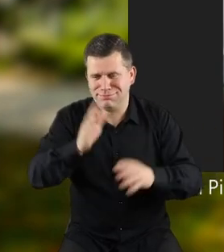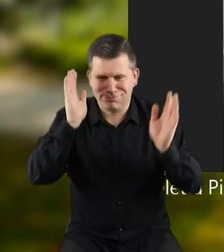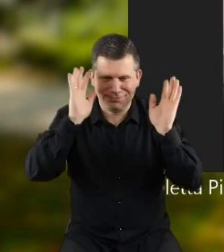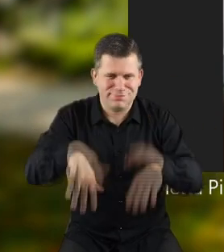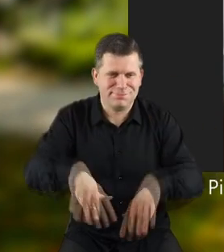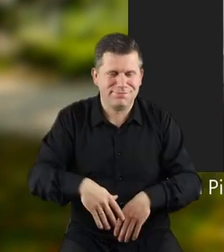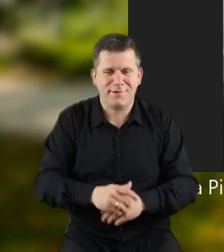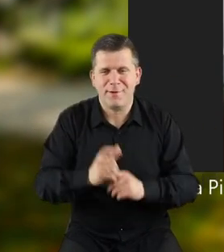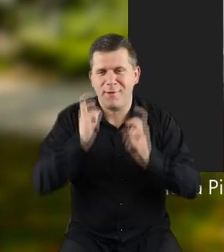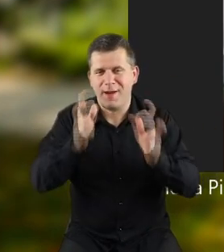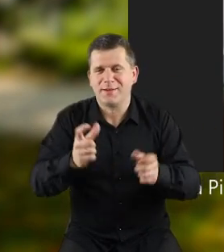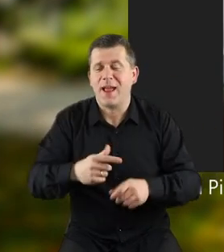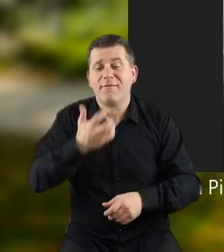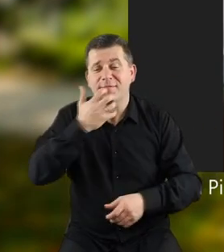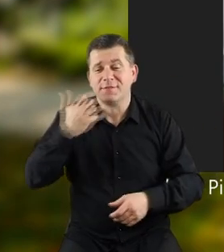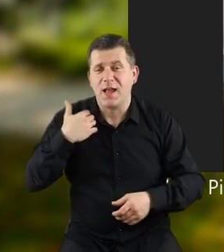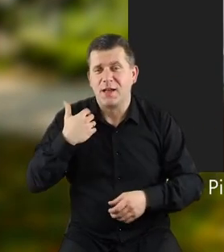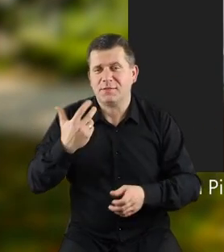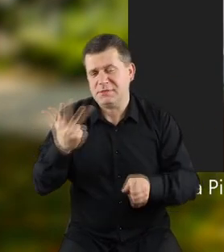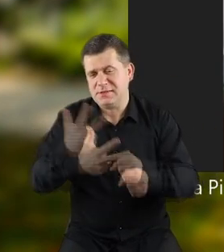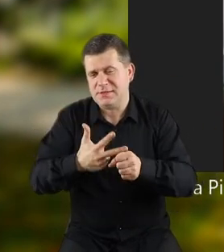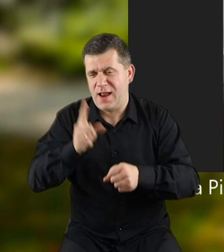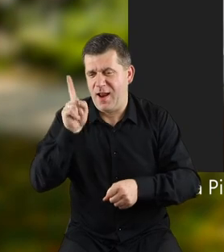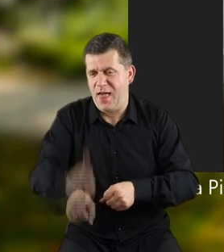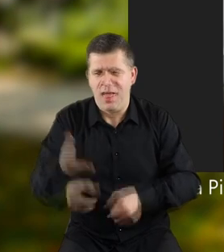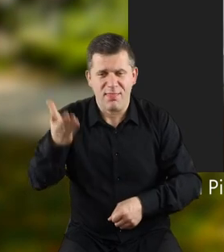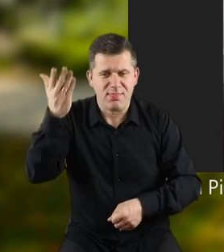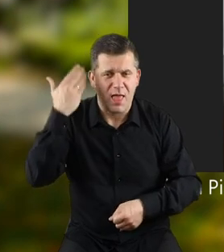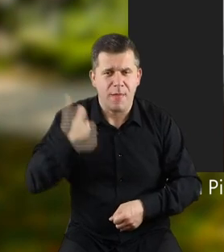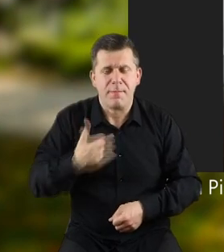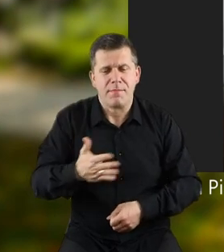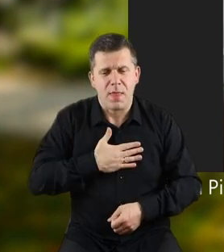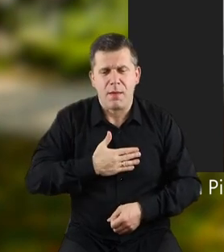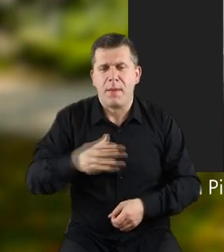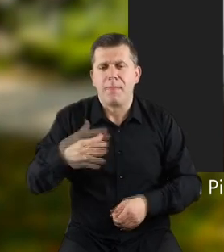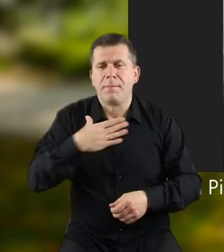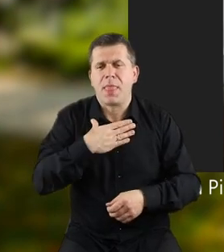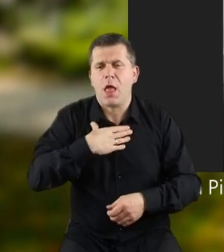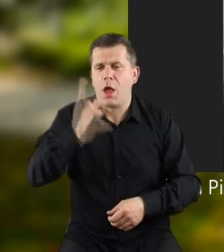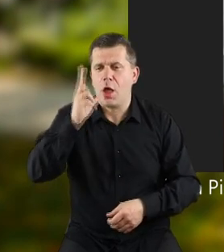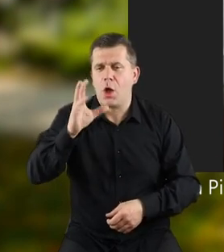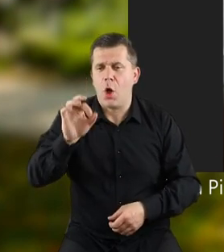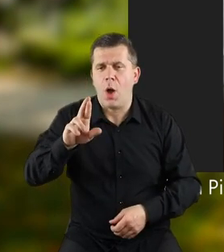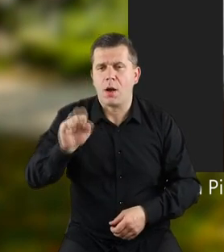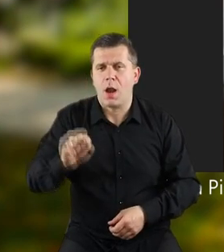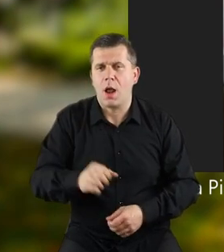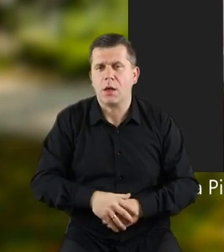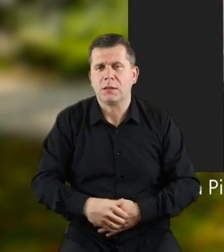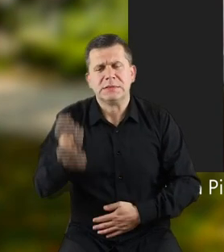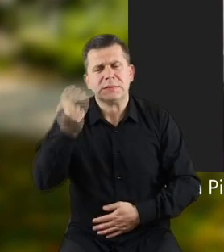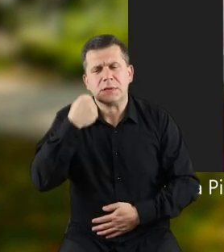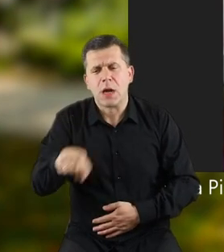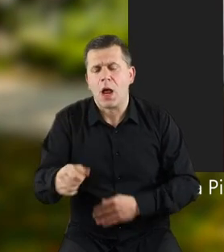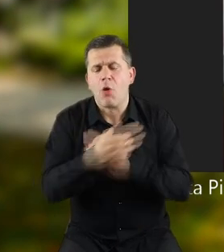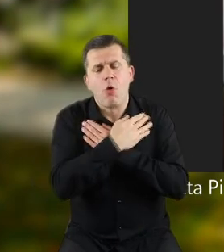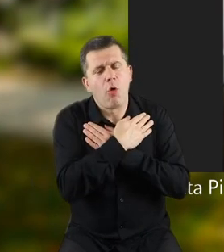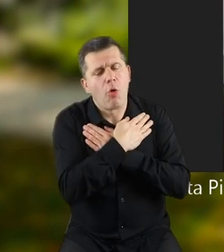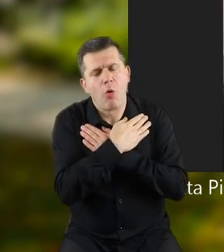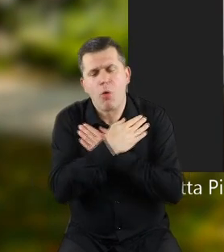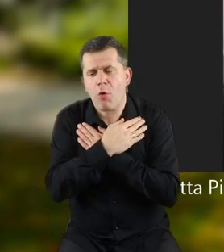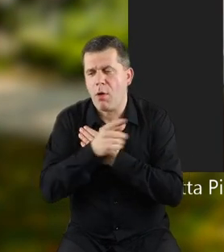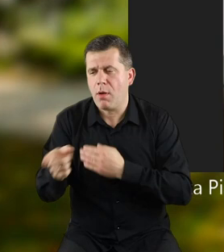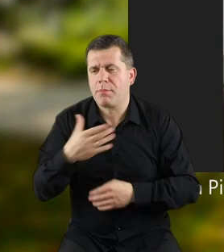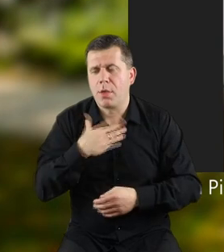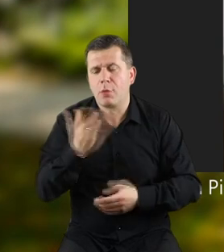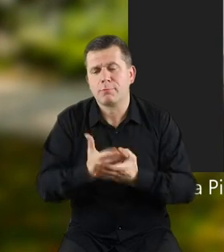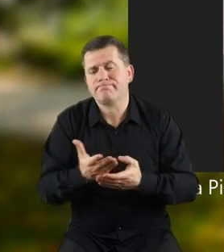szaleństwo, a wcześniej, oj, trzydzieści lat temu miałam psa Korę, słuchajcie, tak strasznie Korę kochałam,